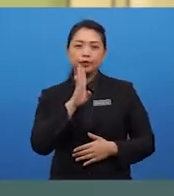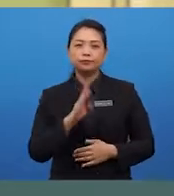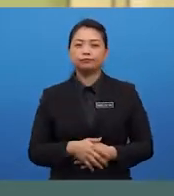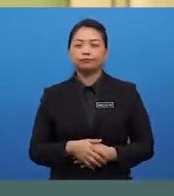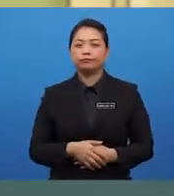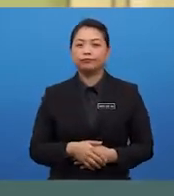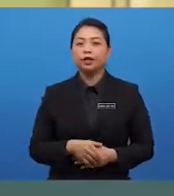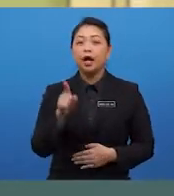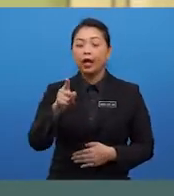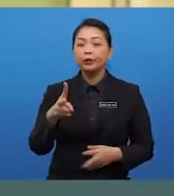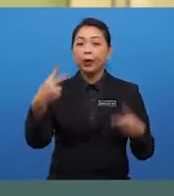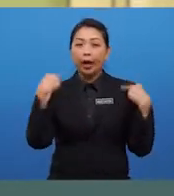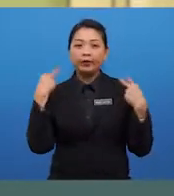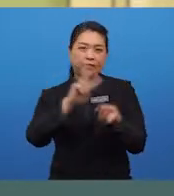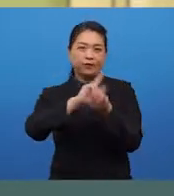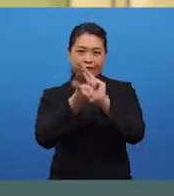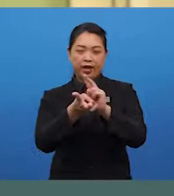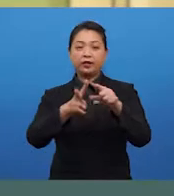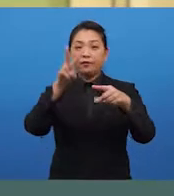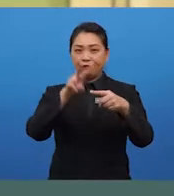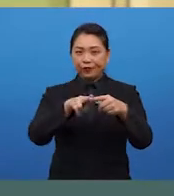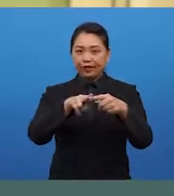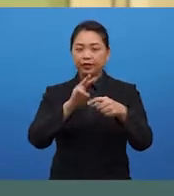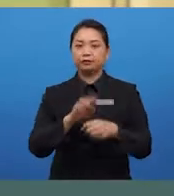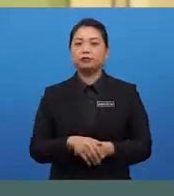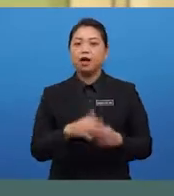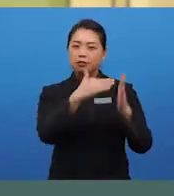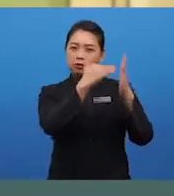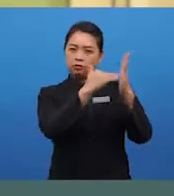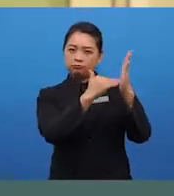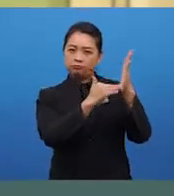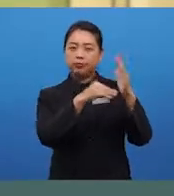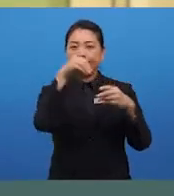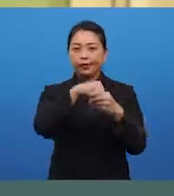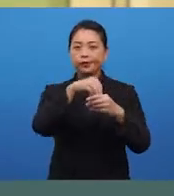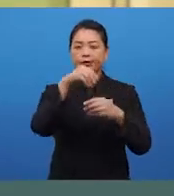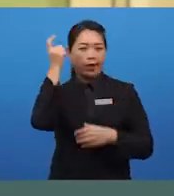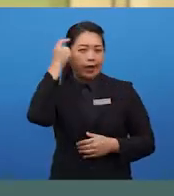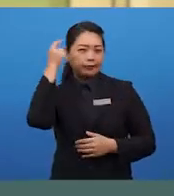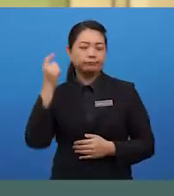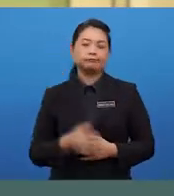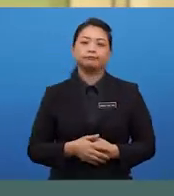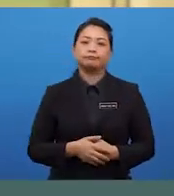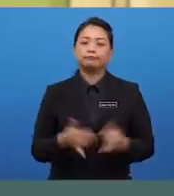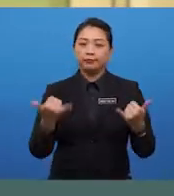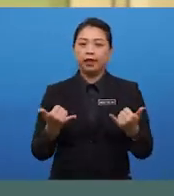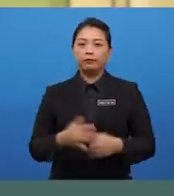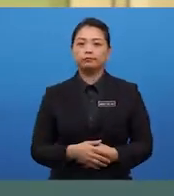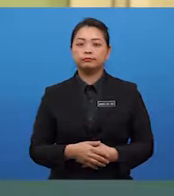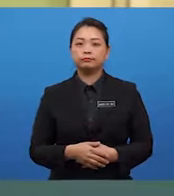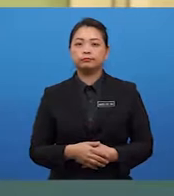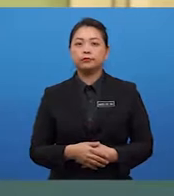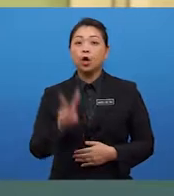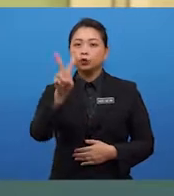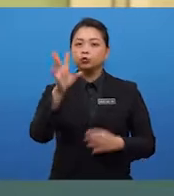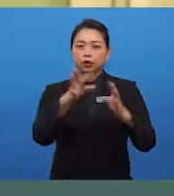have a varied vocabulary list in your head. Now, two